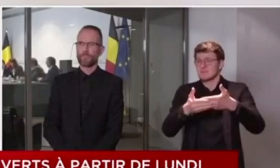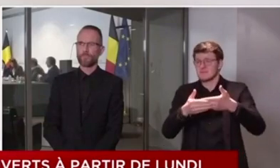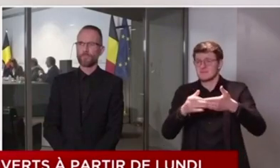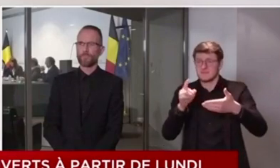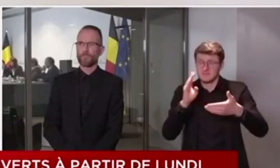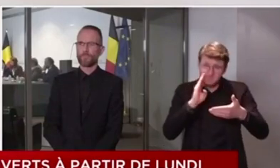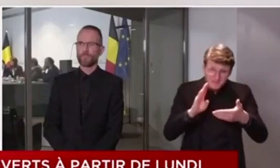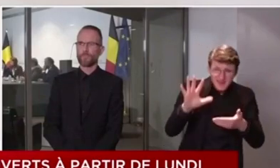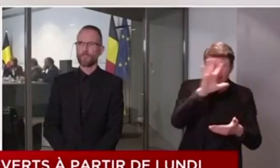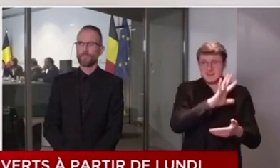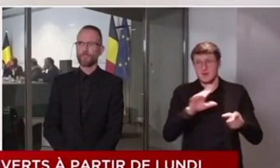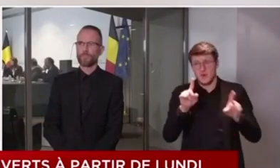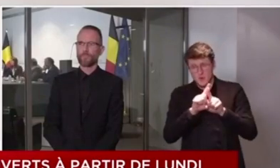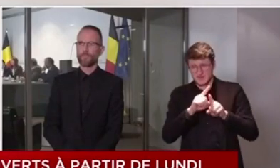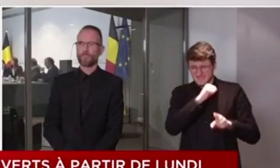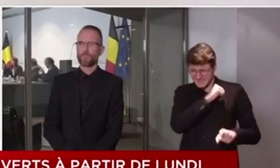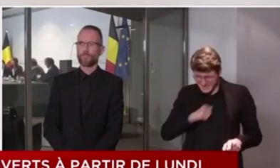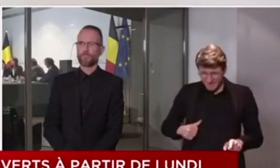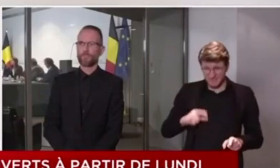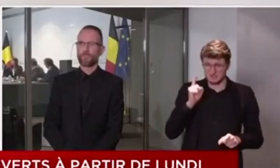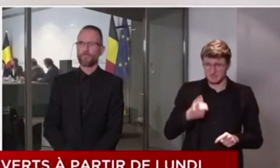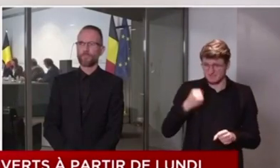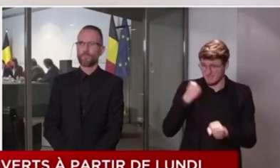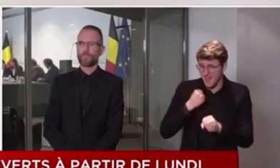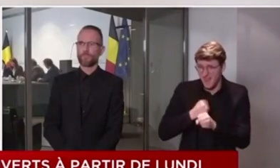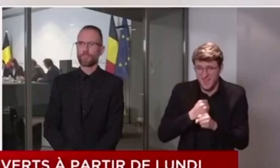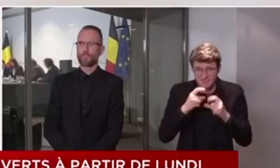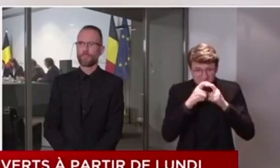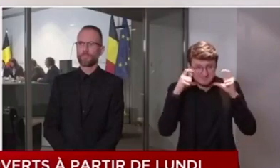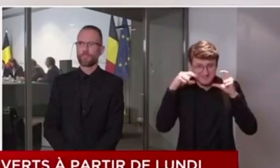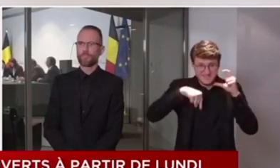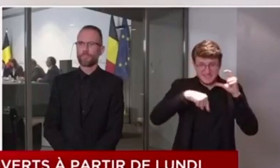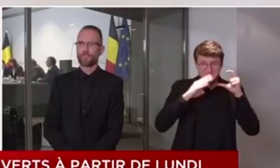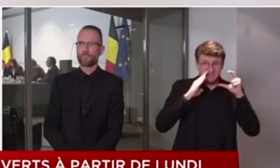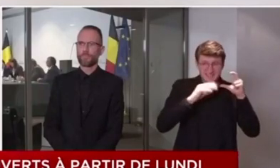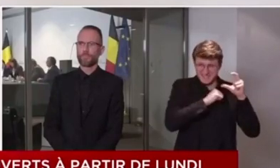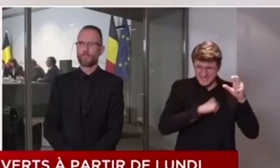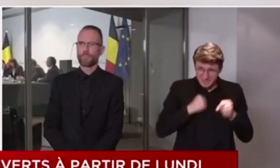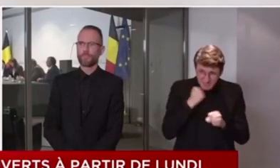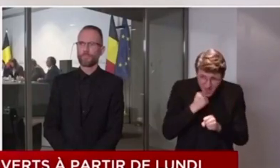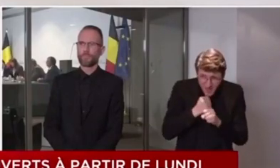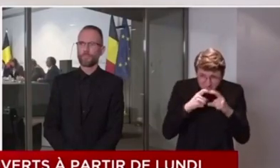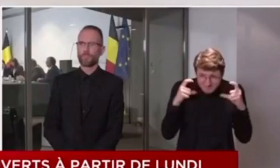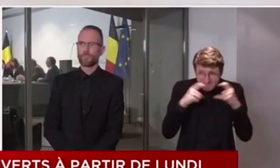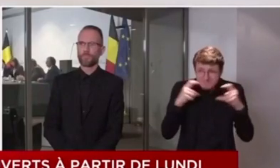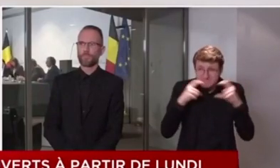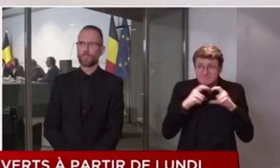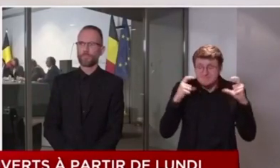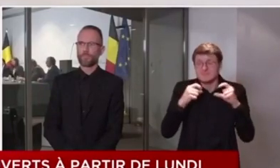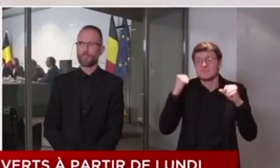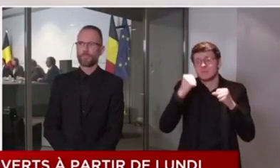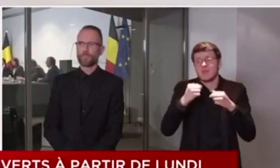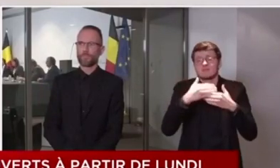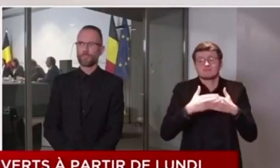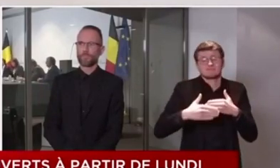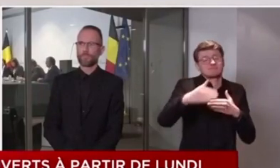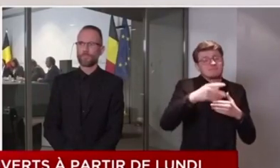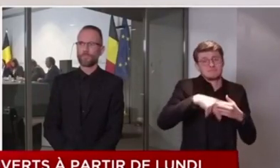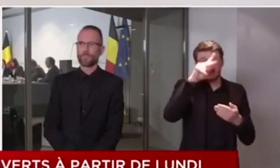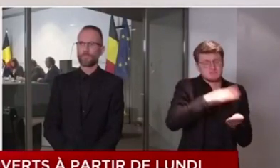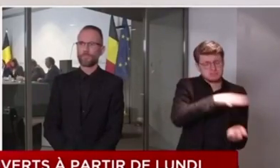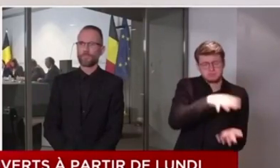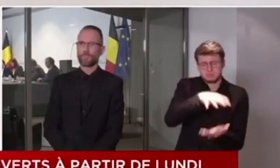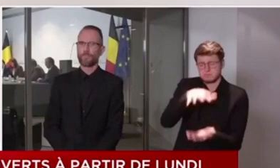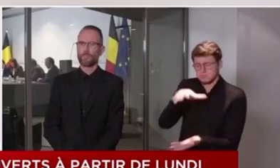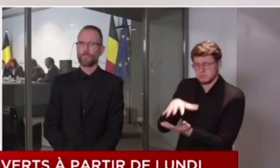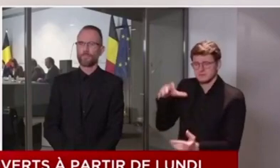y compris le lancement d'une production nationale ou peut-être plus qu'une seule production nationale et j'espère qu'il y aura plus. Mais